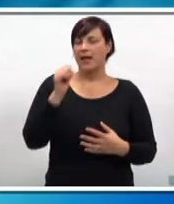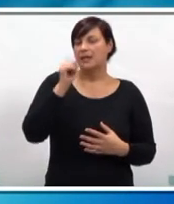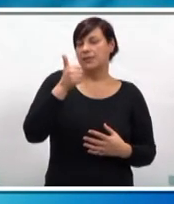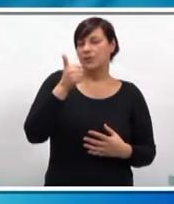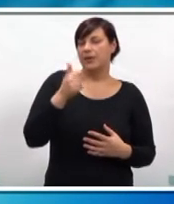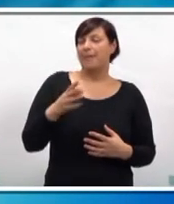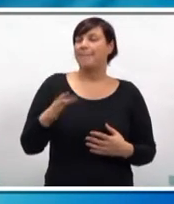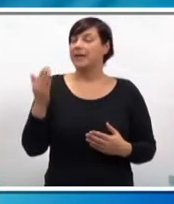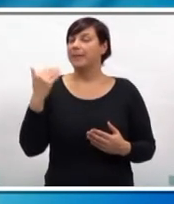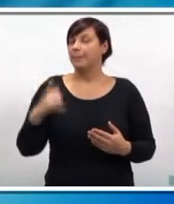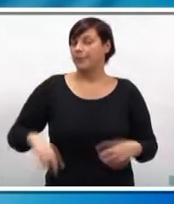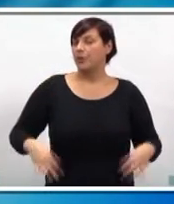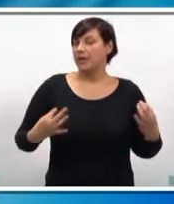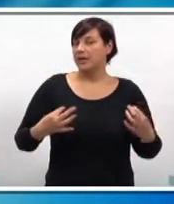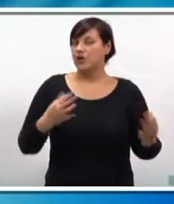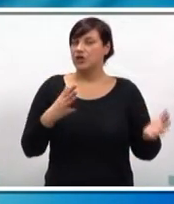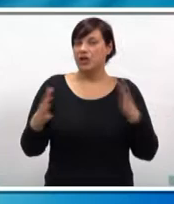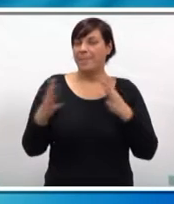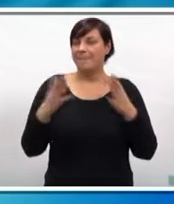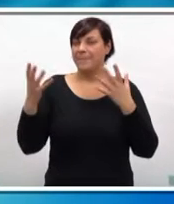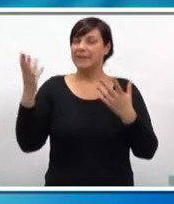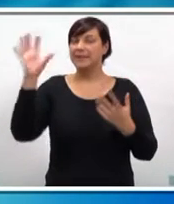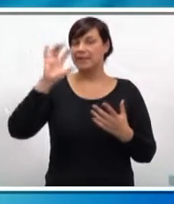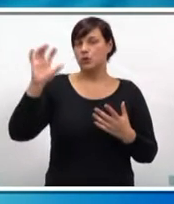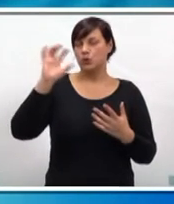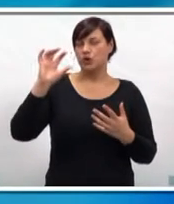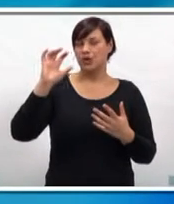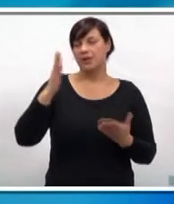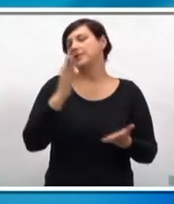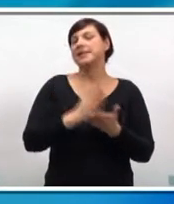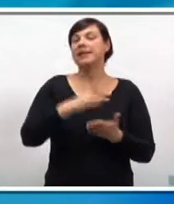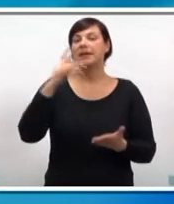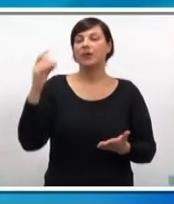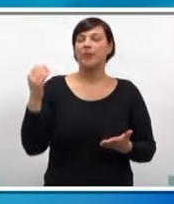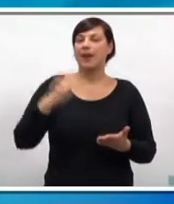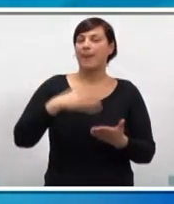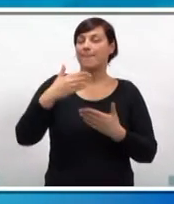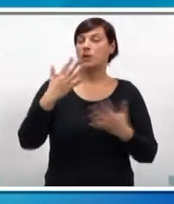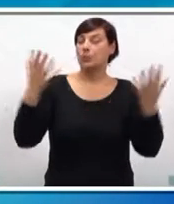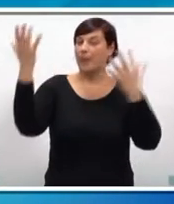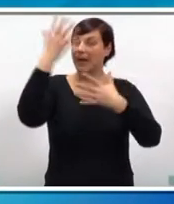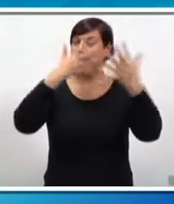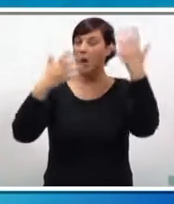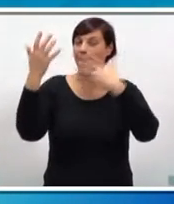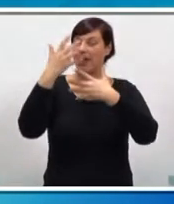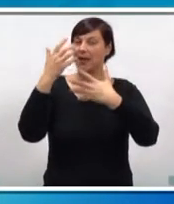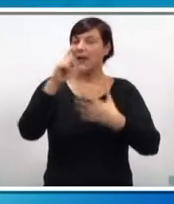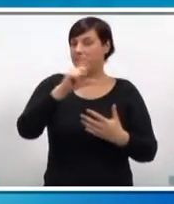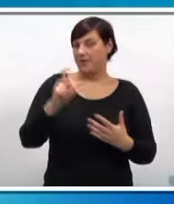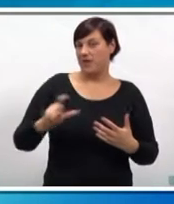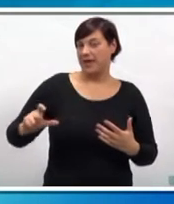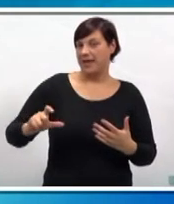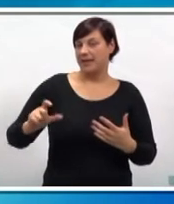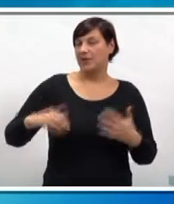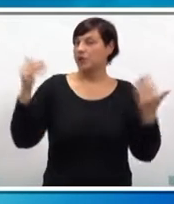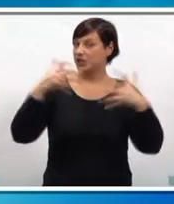Sutra prije podne u većini predjela će biti djelomice i pretežno sunčano. Sredinom dana postupan porast na oblake, prvo na Jadranu